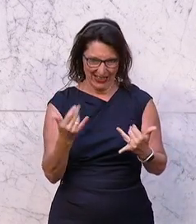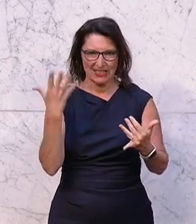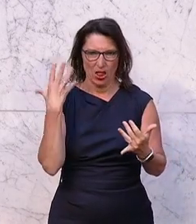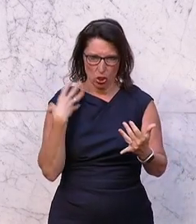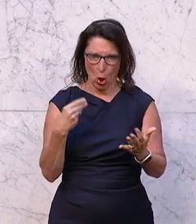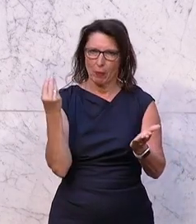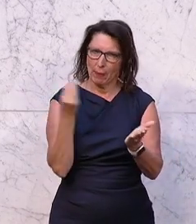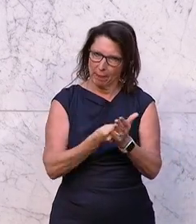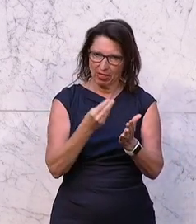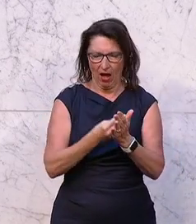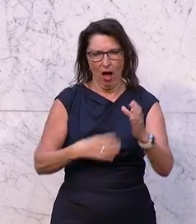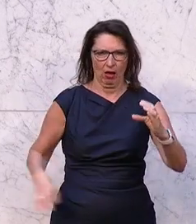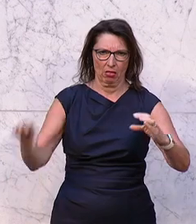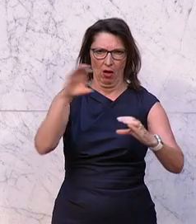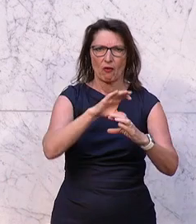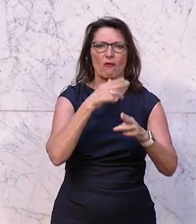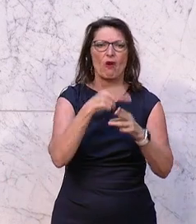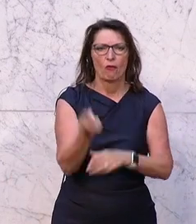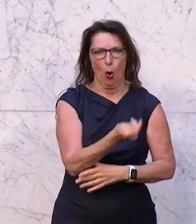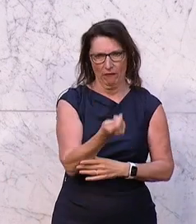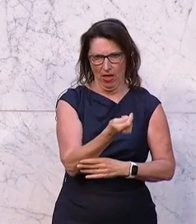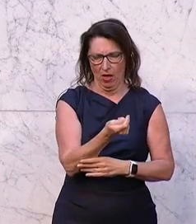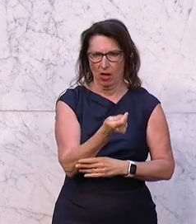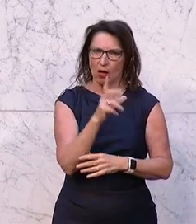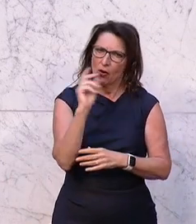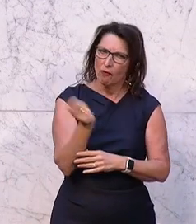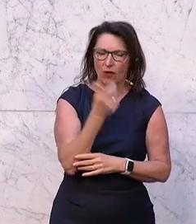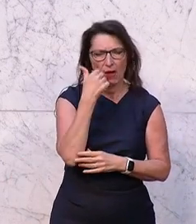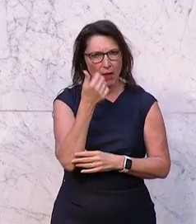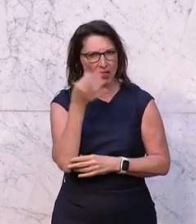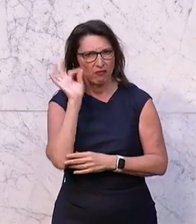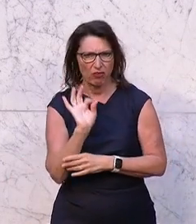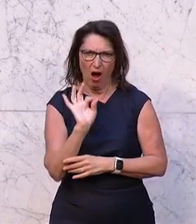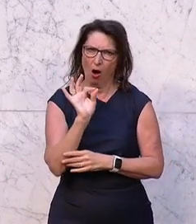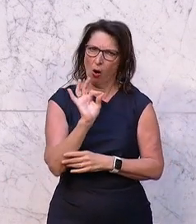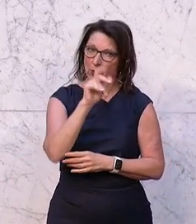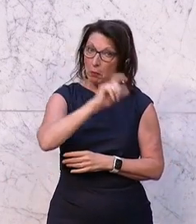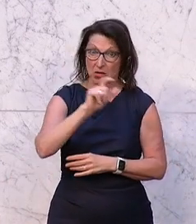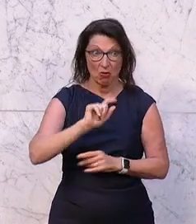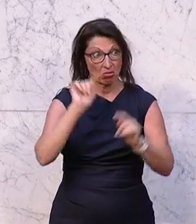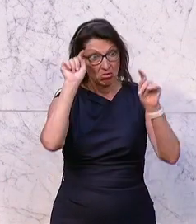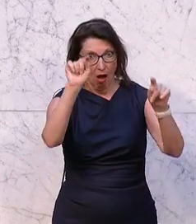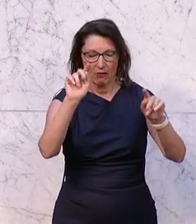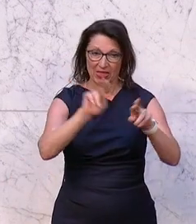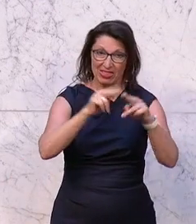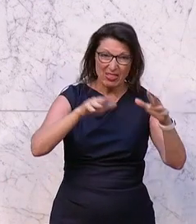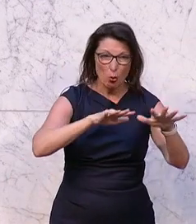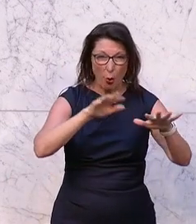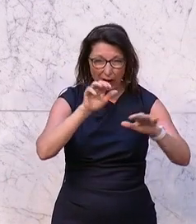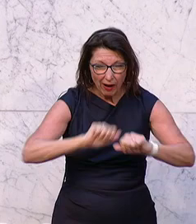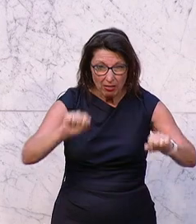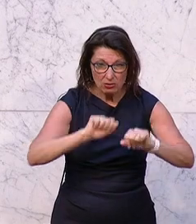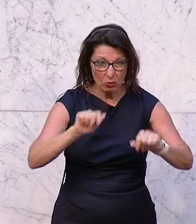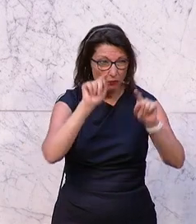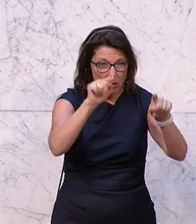österreichische Feuerwehren, an Feuerwehrmänner und Frauen, die draußen an der Front bei Naturkatastrophen tätig sind.